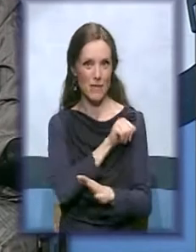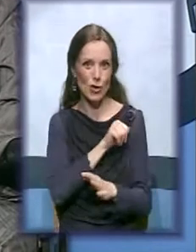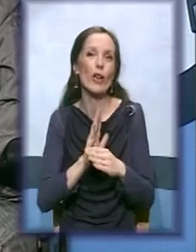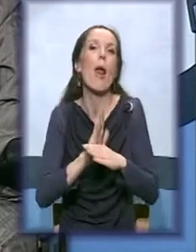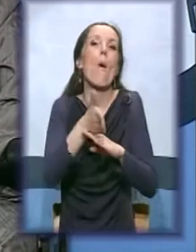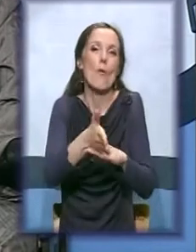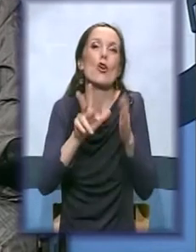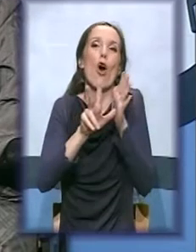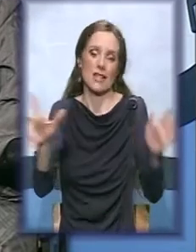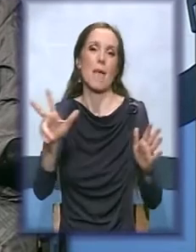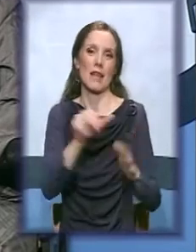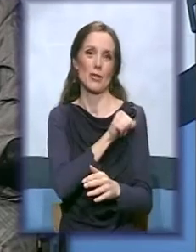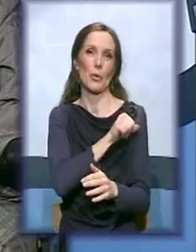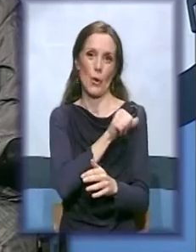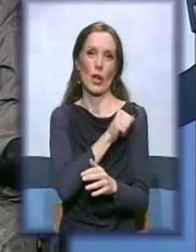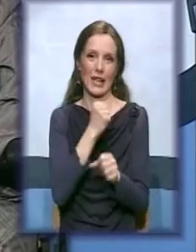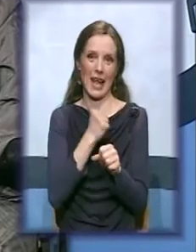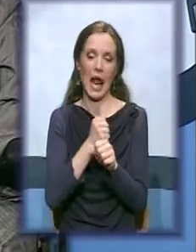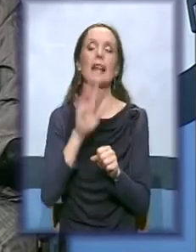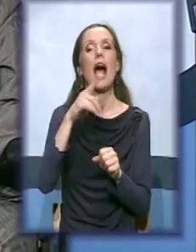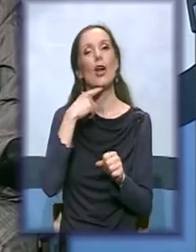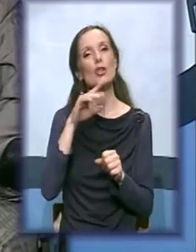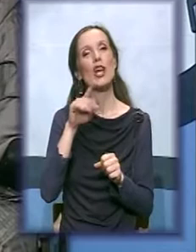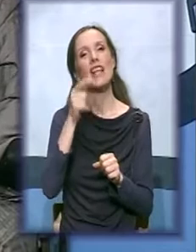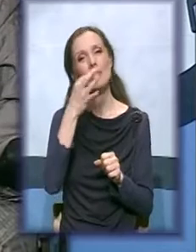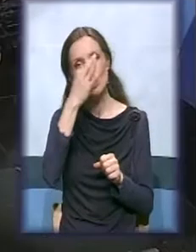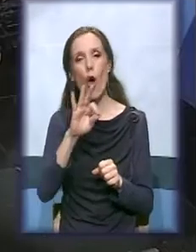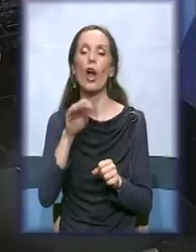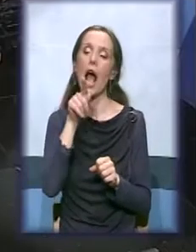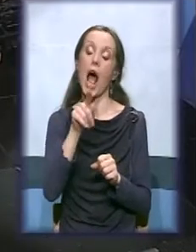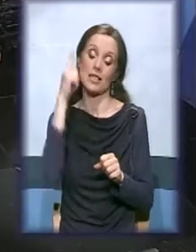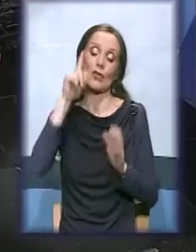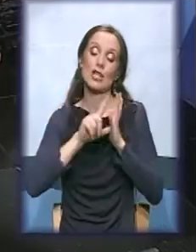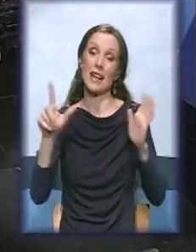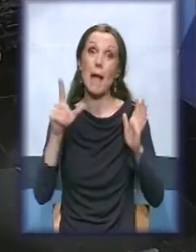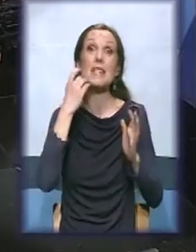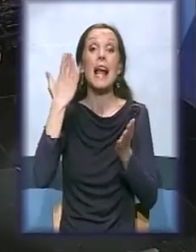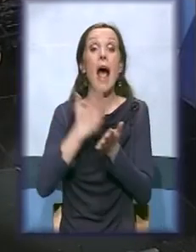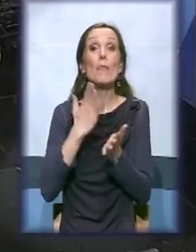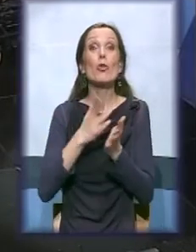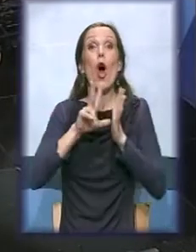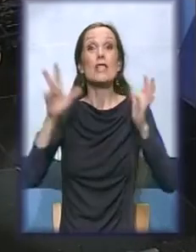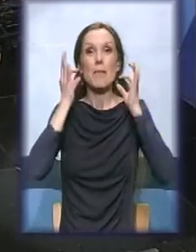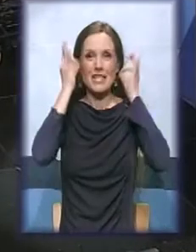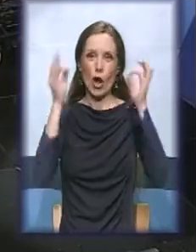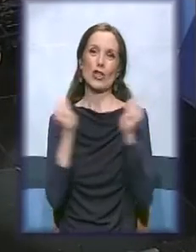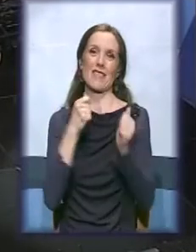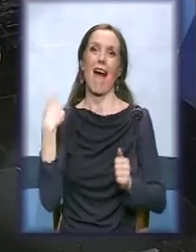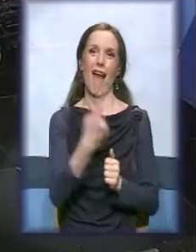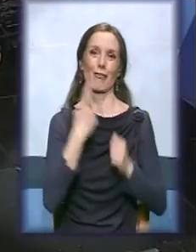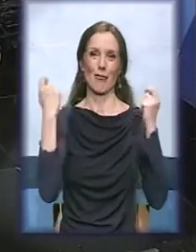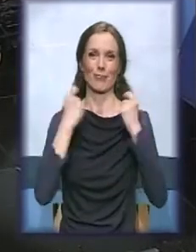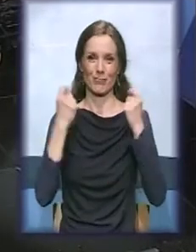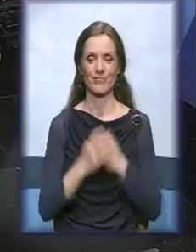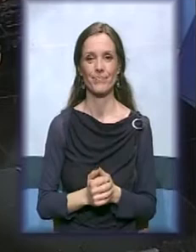osamnestu. I ušli u osamnestu. Pa dobro, sedamnest godina rada. Čekaj, Lepojka, osamnest i rođena ćemo da proslovimo zajedno. Jeste, jeste. Lepojka,